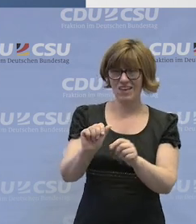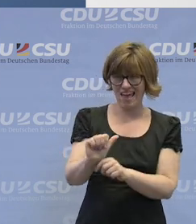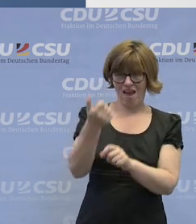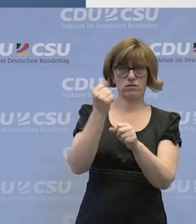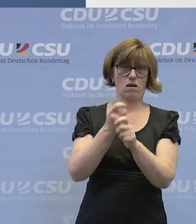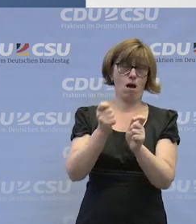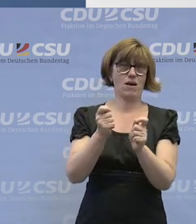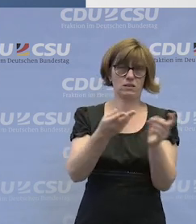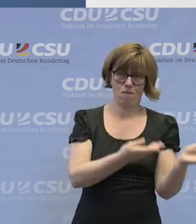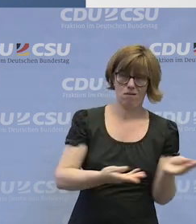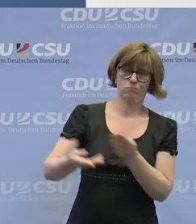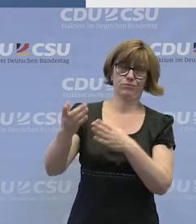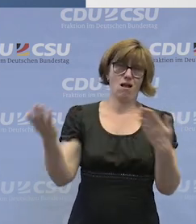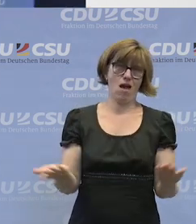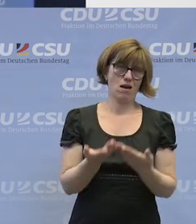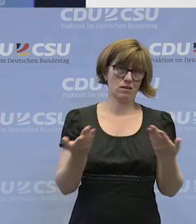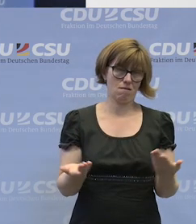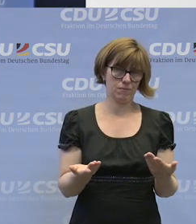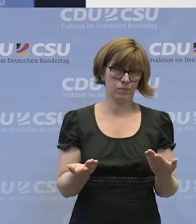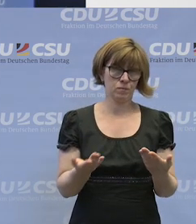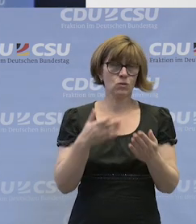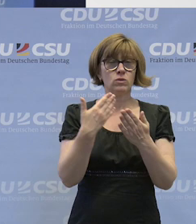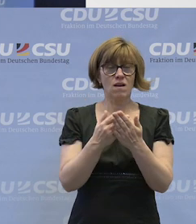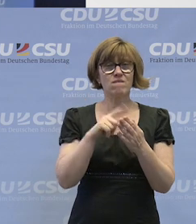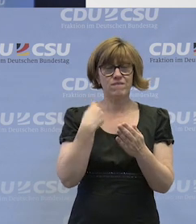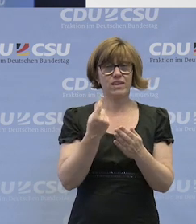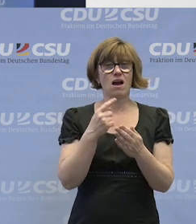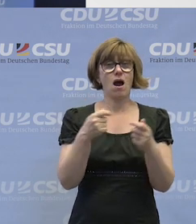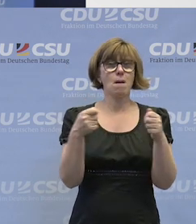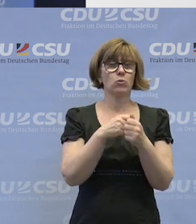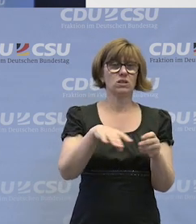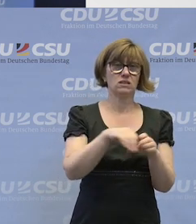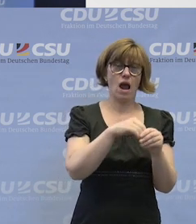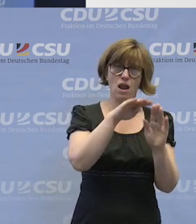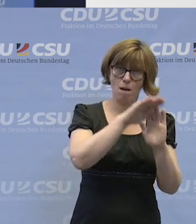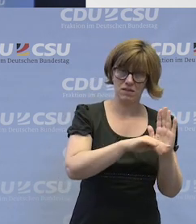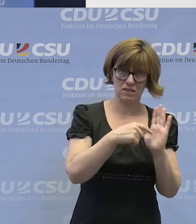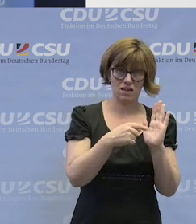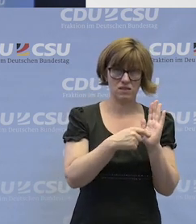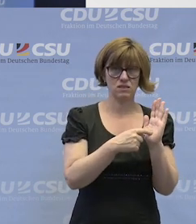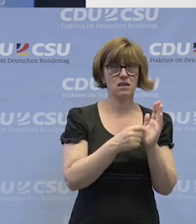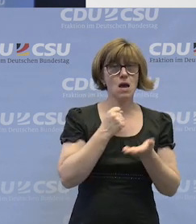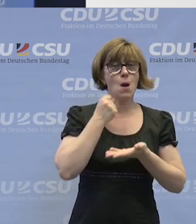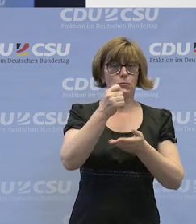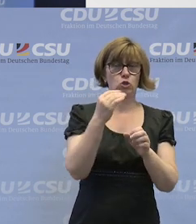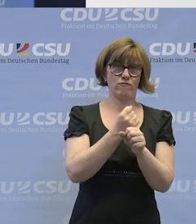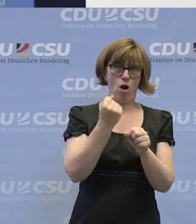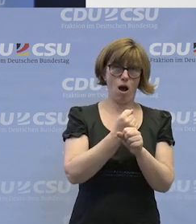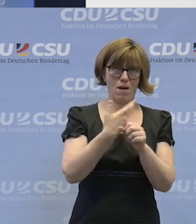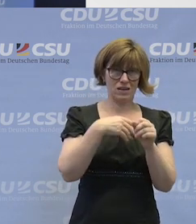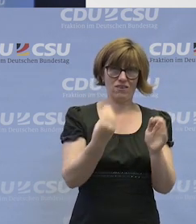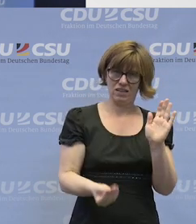Arbeitsmarkt zu erleichtern. Und dafür haben wir mit dem Bundesteilhabegesetz das Budget für